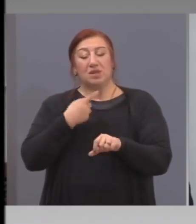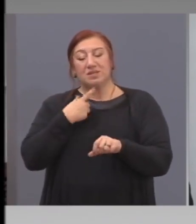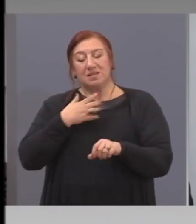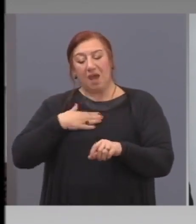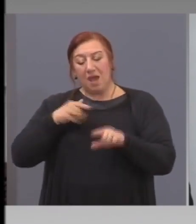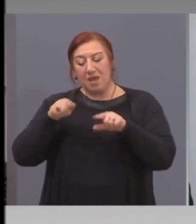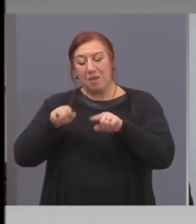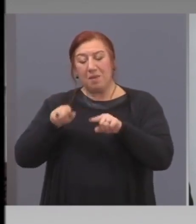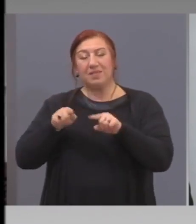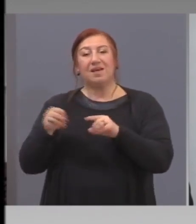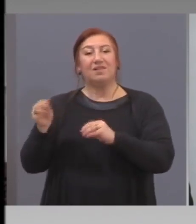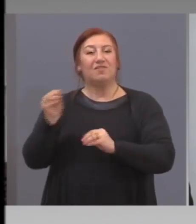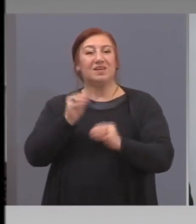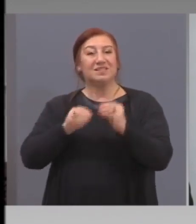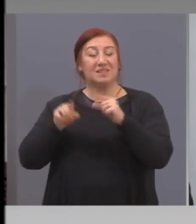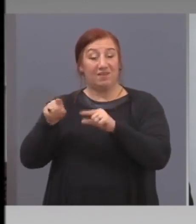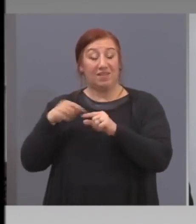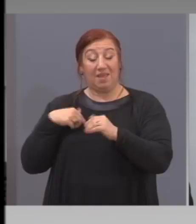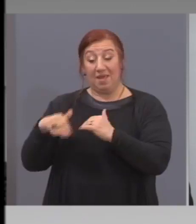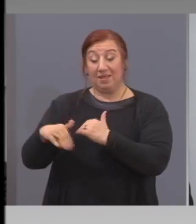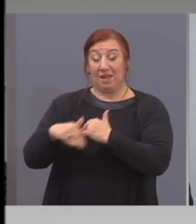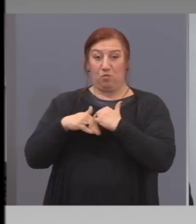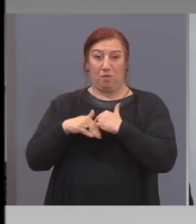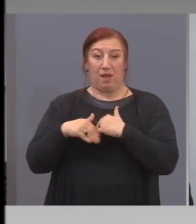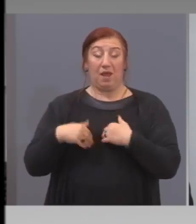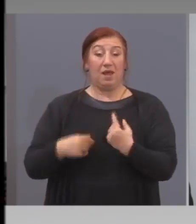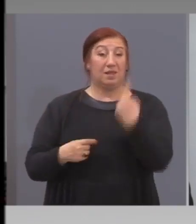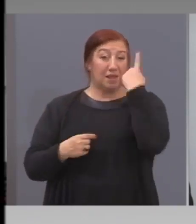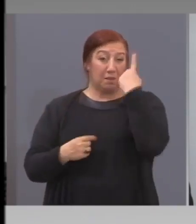съвет, който да ни помага, защото на първо место е здраве.